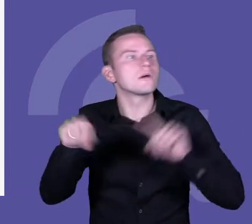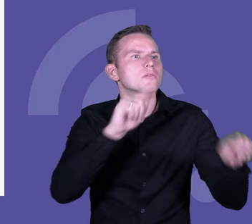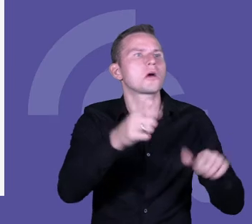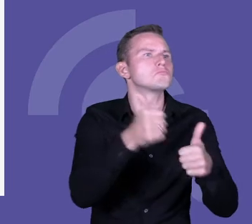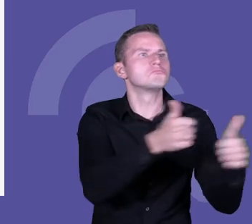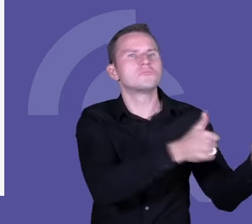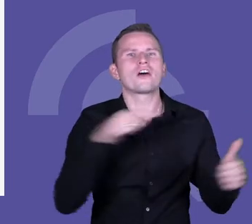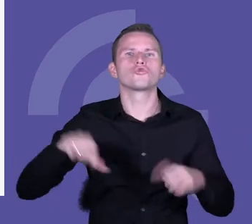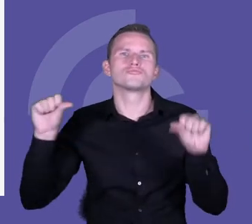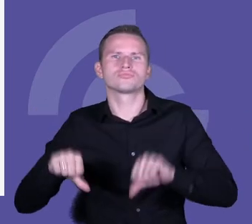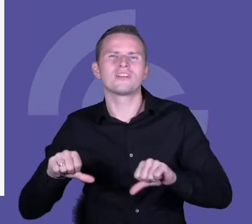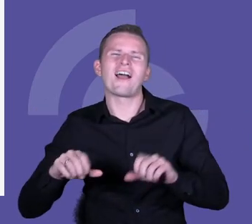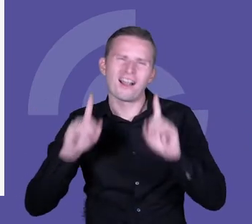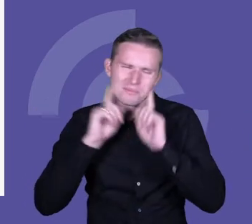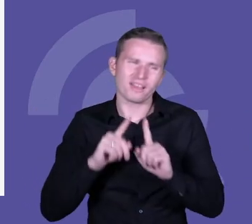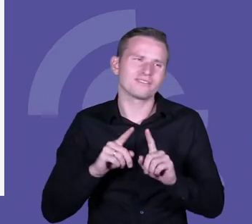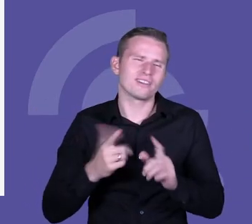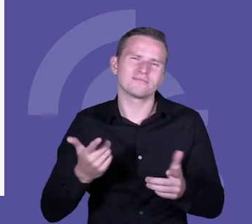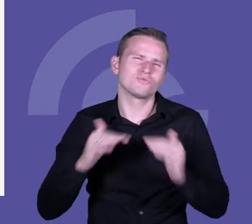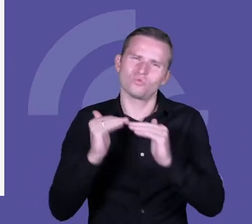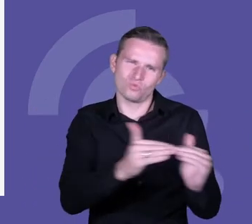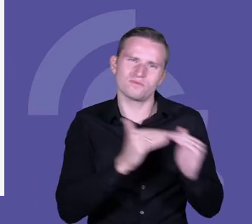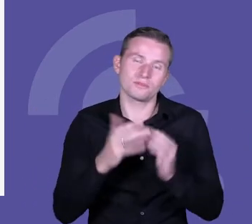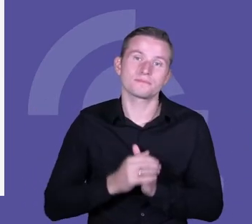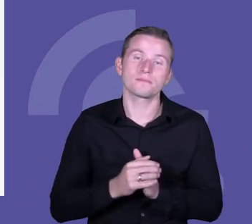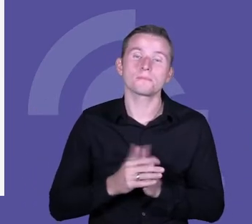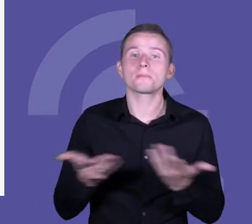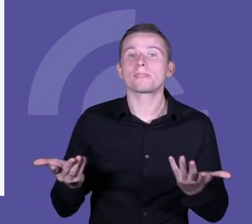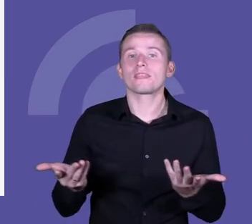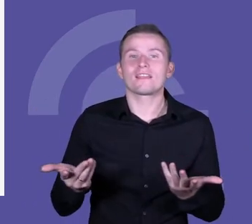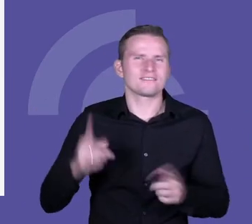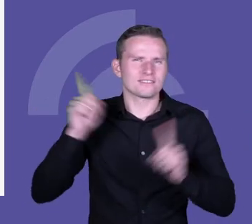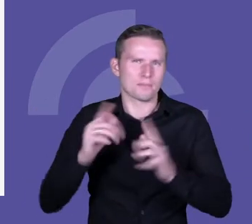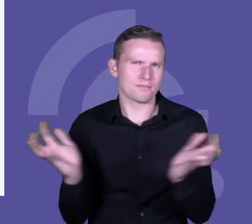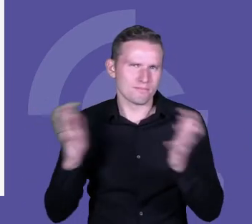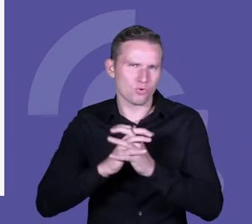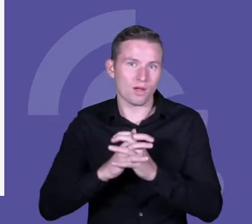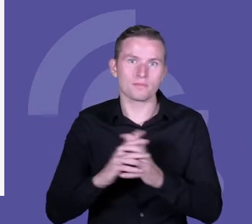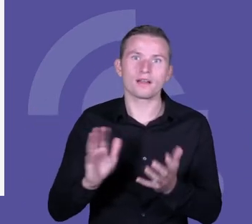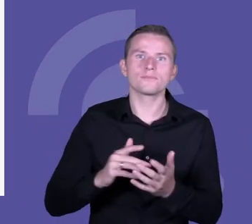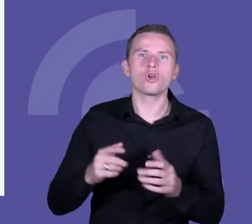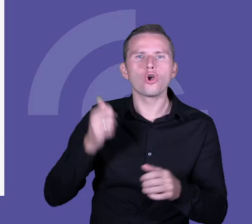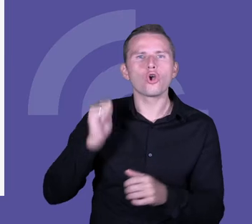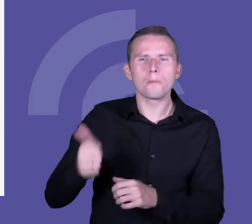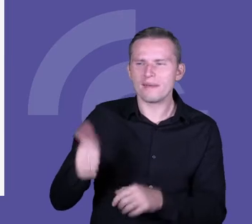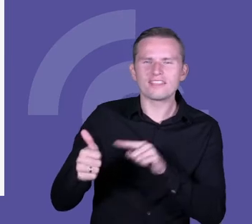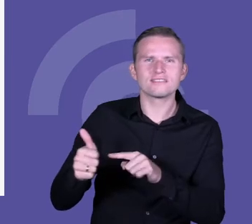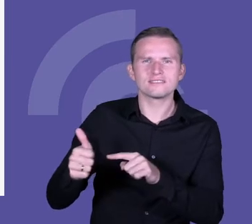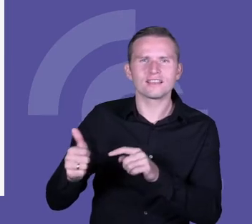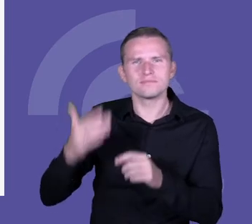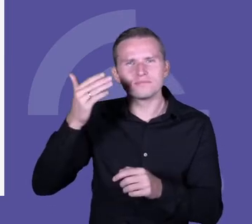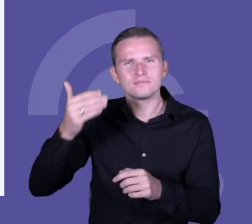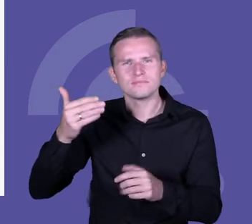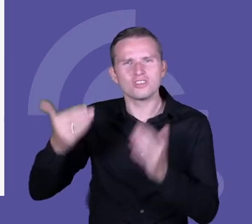Państwu powiedzieć, że istnieje taka pułapka, że jak w tych kompetencjach proinnowacyjnych widzimy rzeczy ważne, to